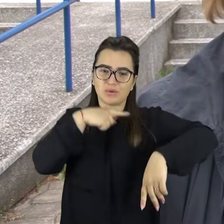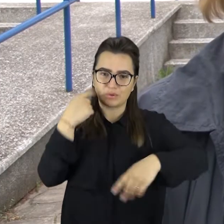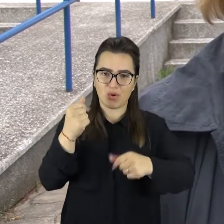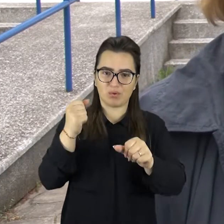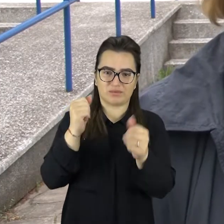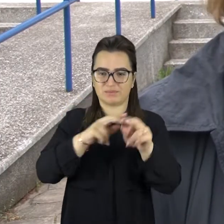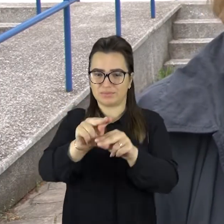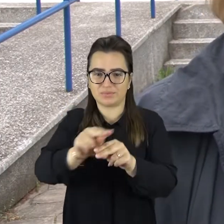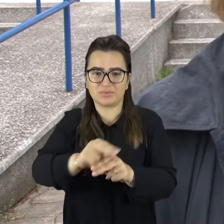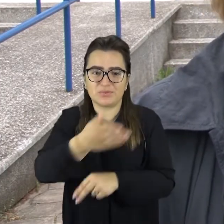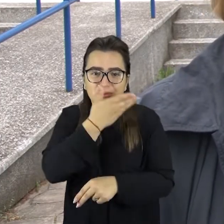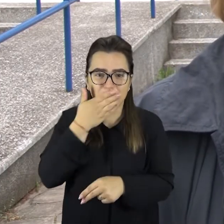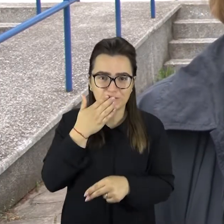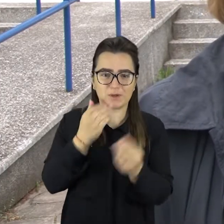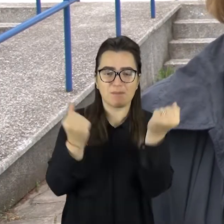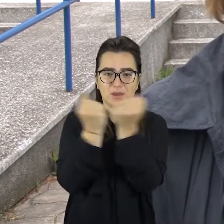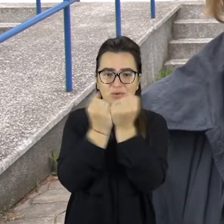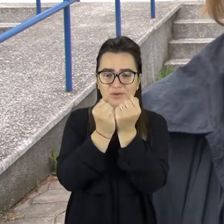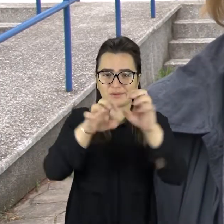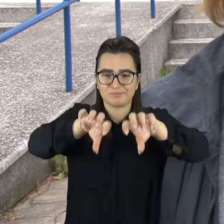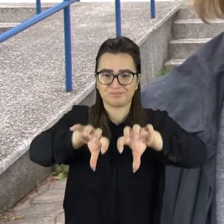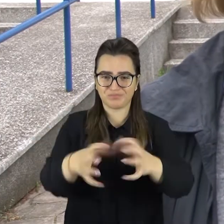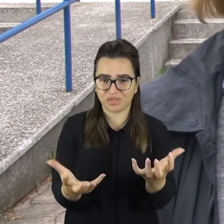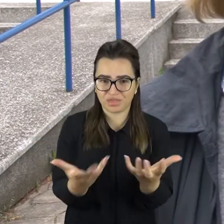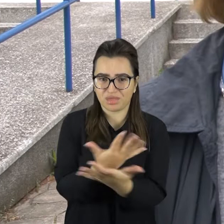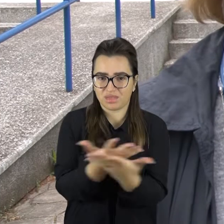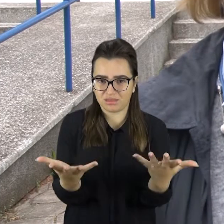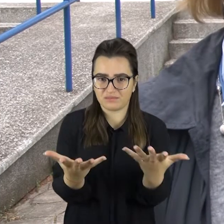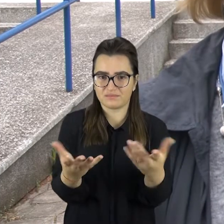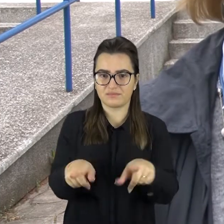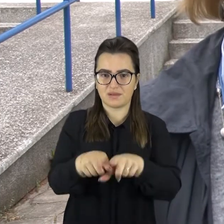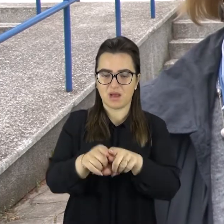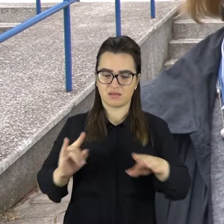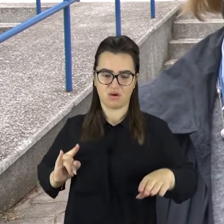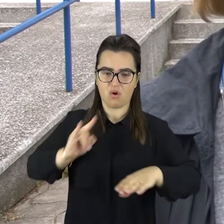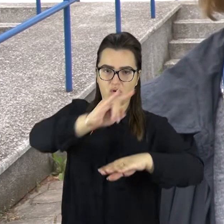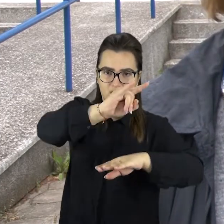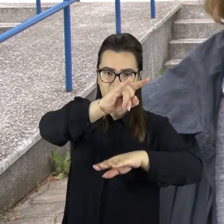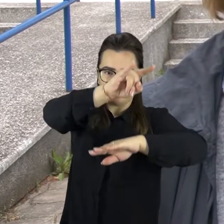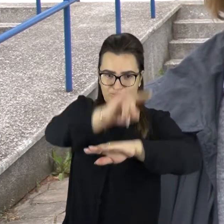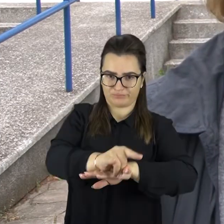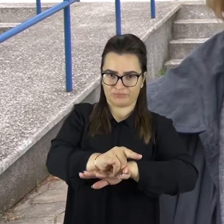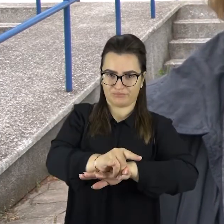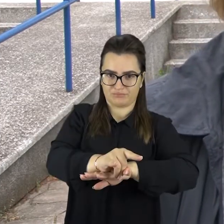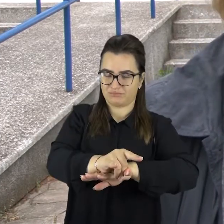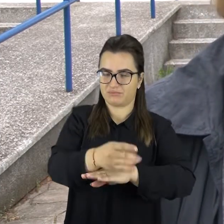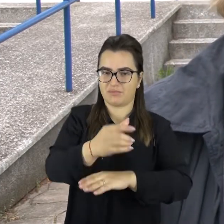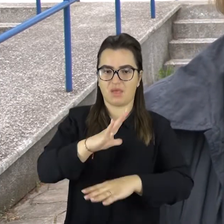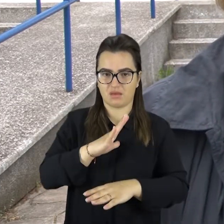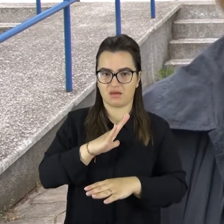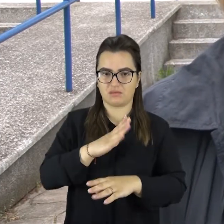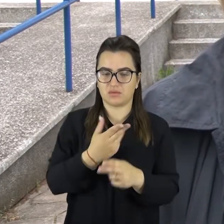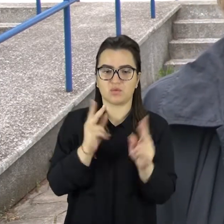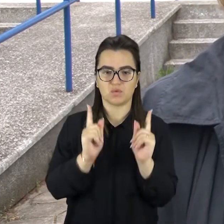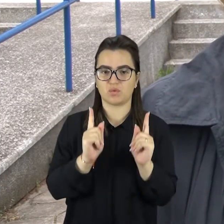nedarant, tiesiog natūraliai subyra betonas, erozinė danga plečiasi ir orlaiviai dėl aviacinio saugumo tiesiog ir aviacinio saugos